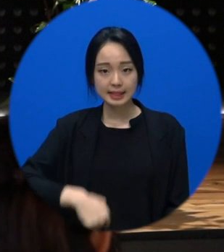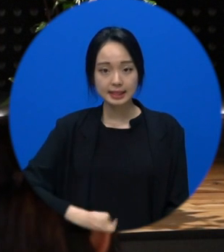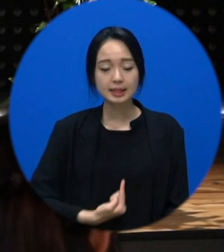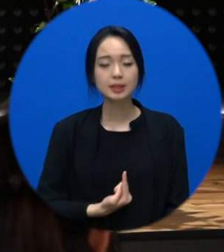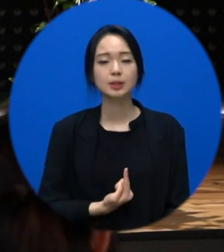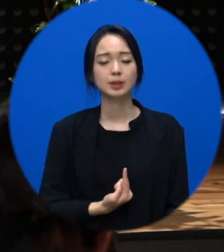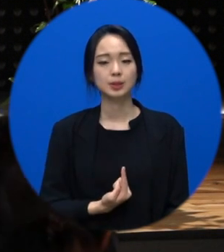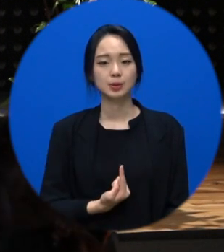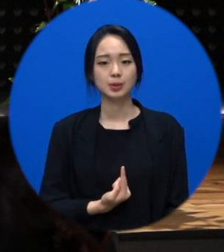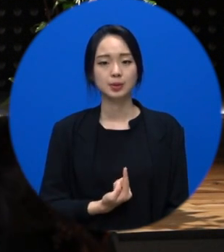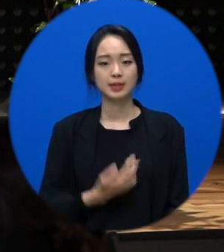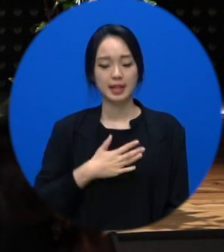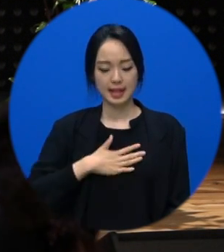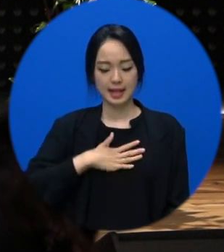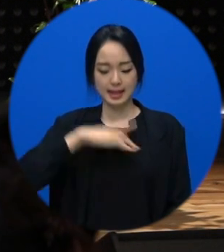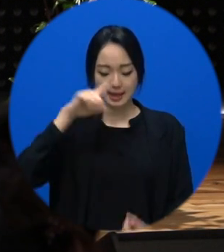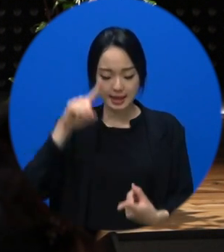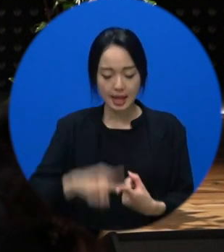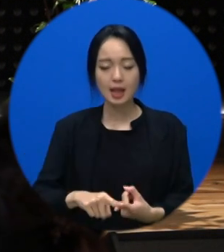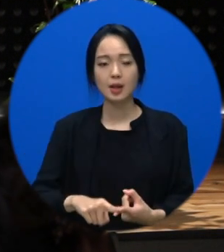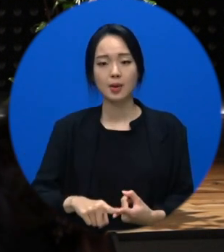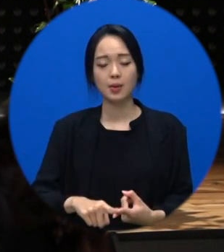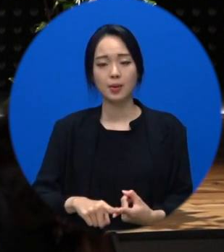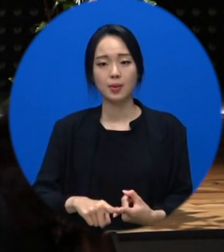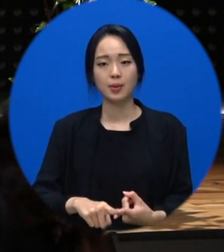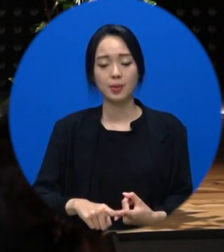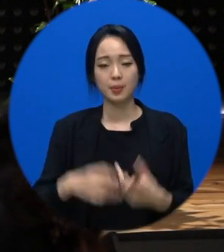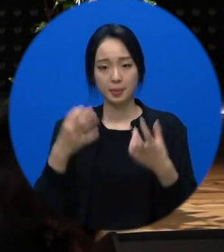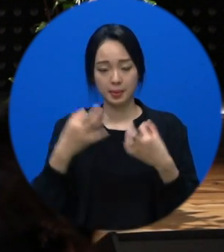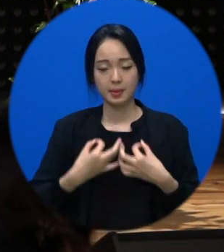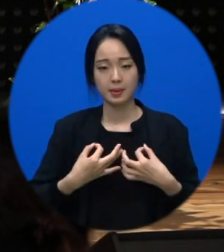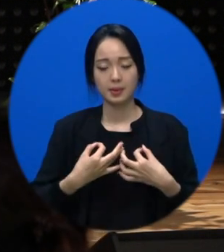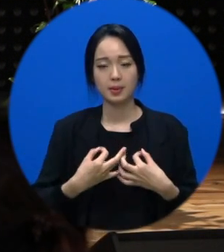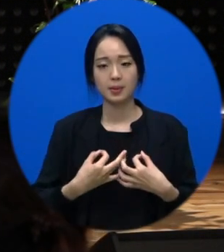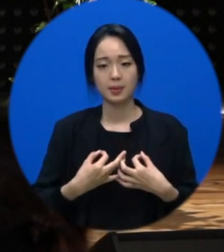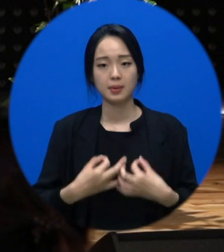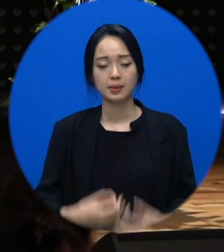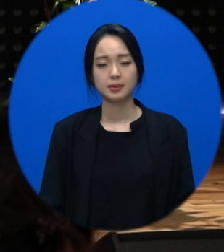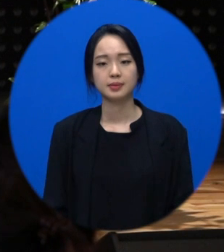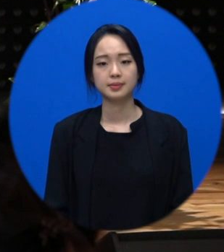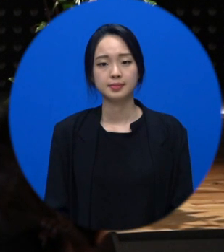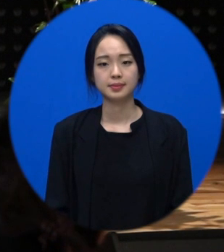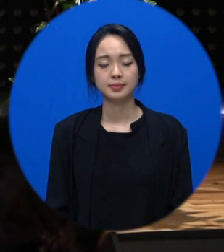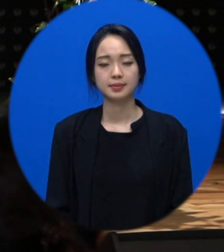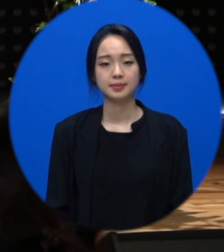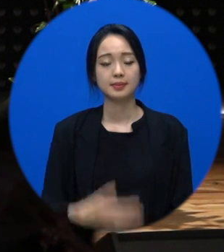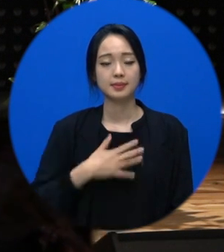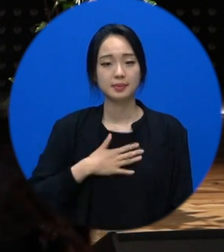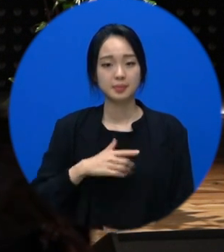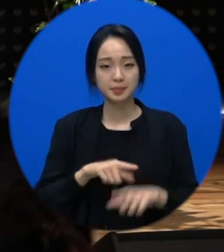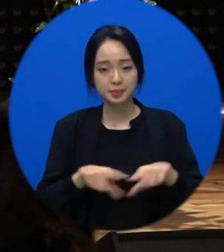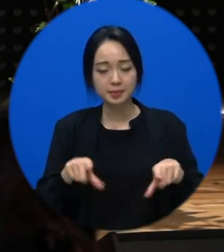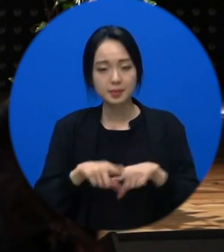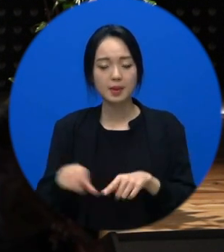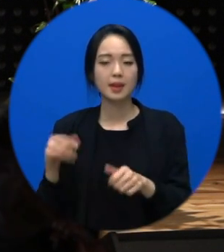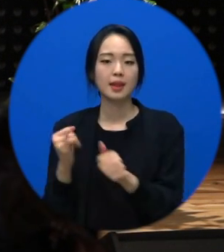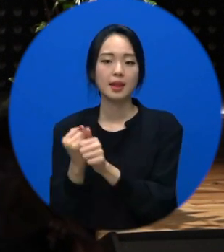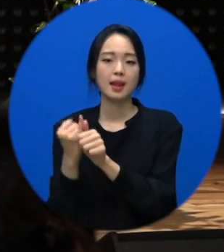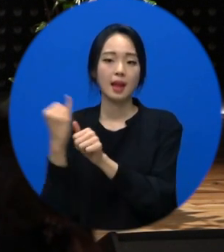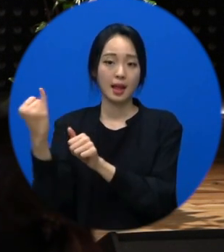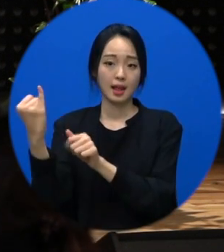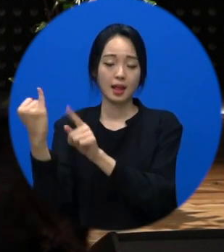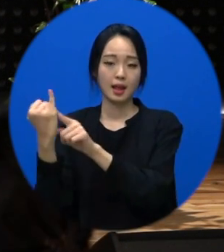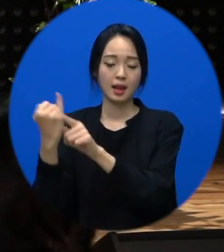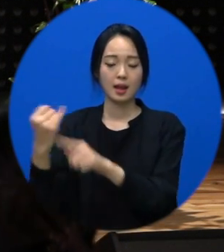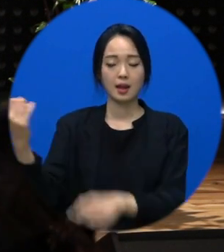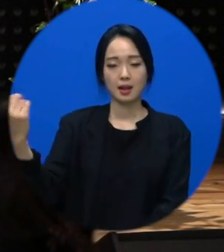건 남이 다 해줍니다. 아까 저는 누가 누가 다 봐준다고요? 제 아내가 봐준다고요. 네. 제 있는 그대로의